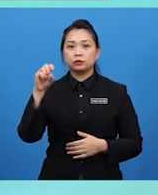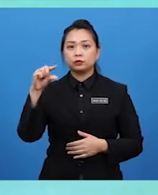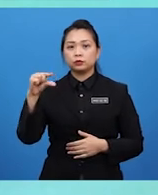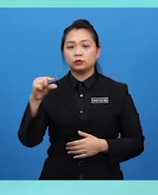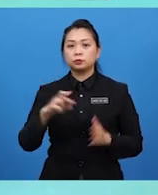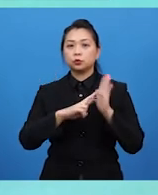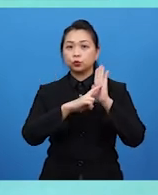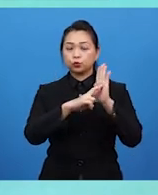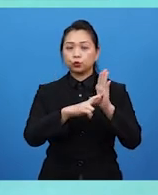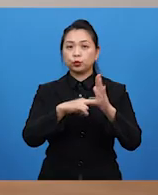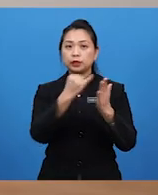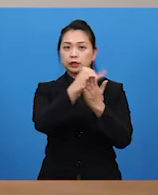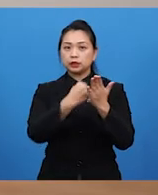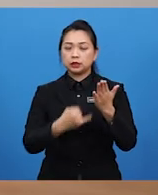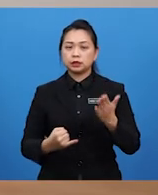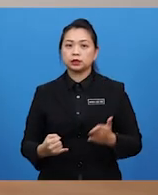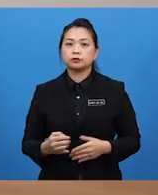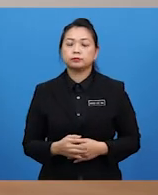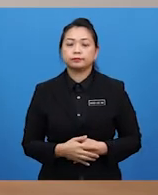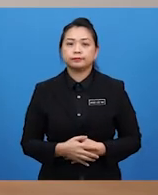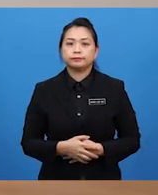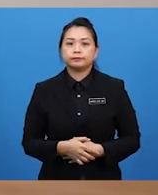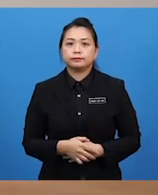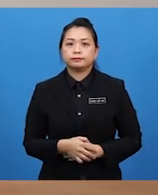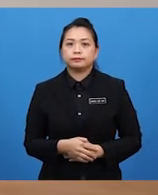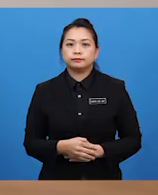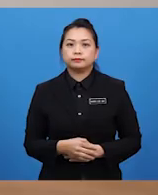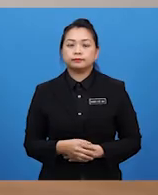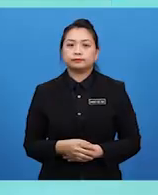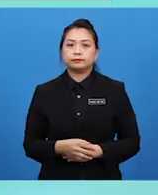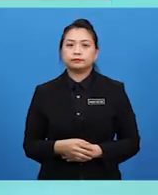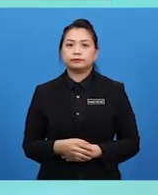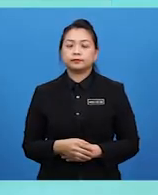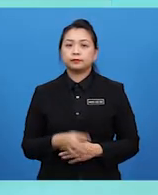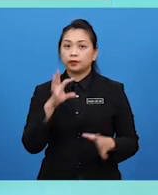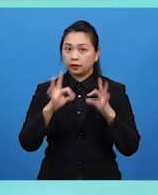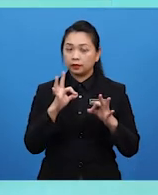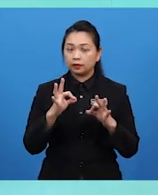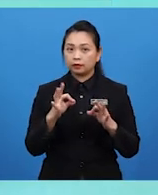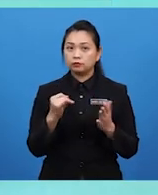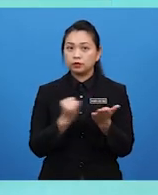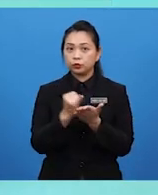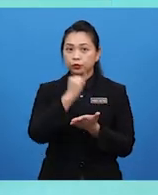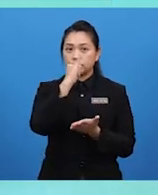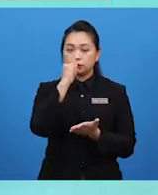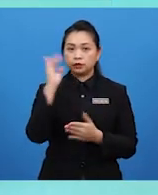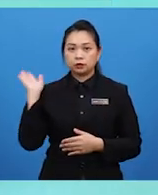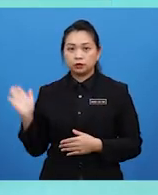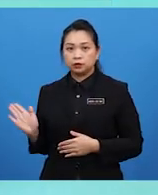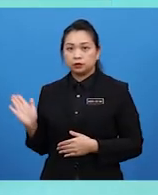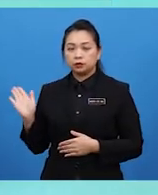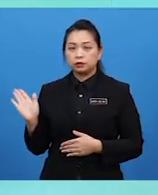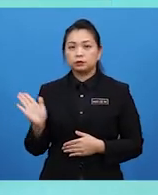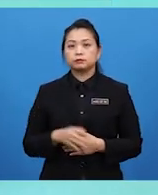rujukan dalam seni visual. Banyak sekali, Cikgu Doys. Ya, makna kala penaungan institusi tajuk individu, inilah institusi